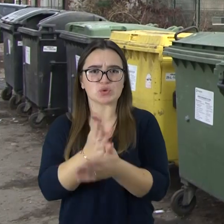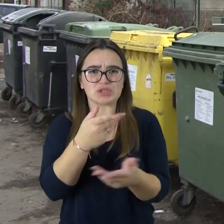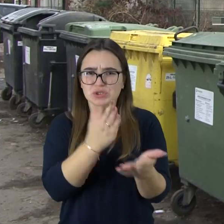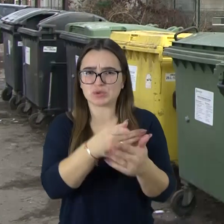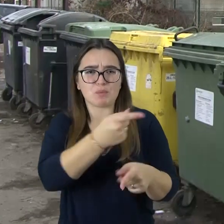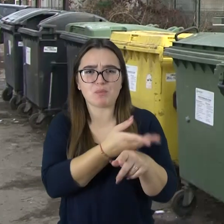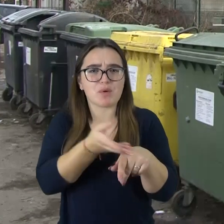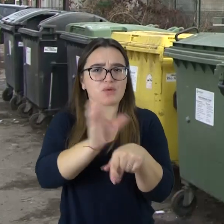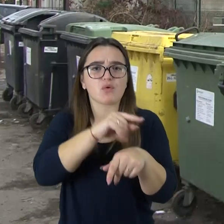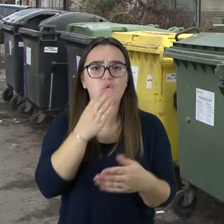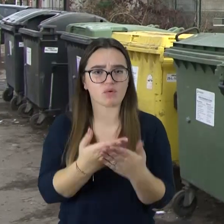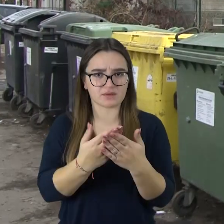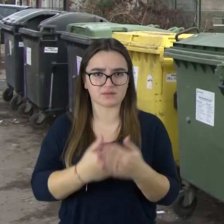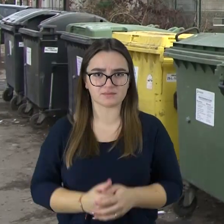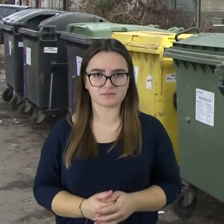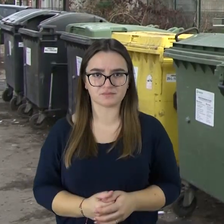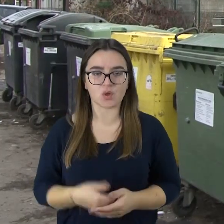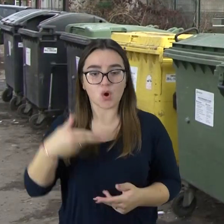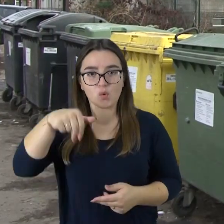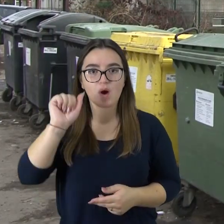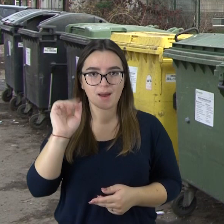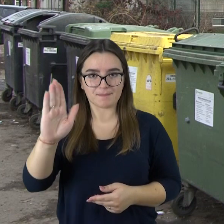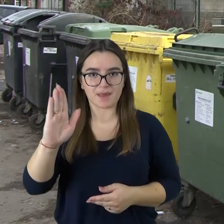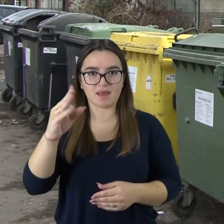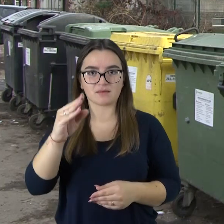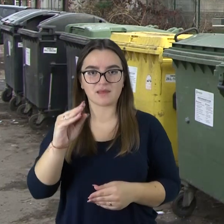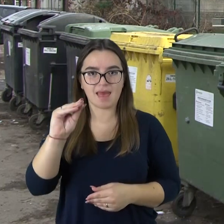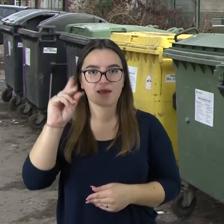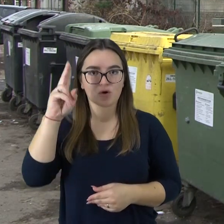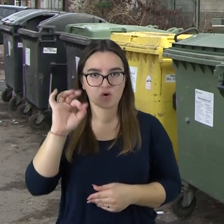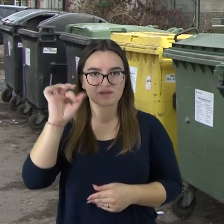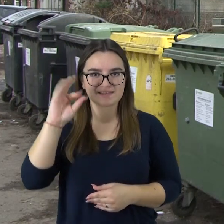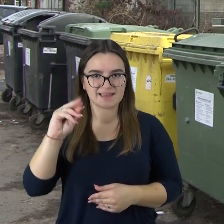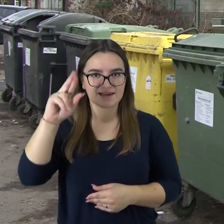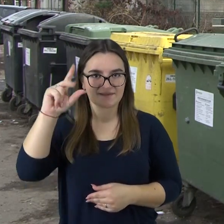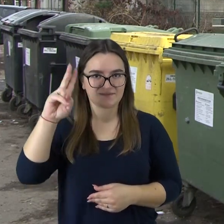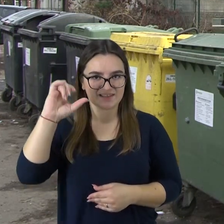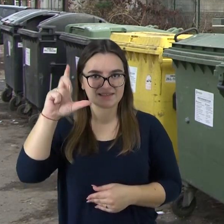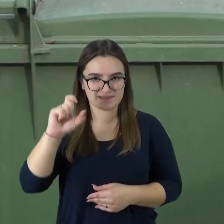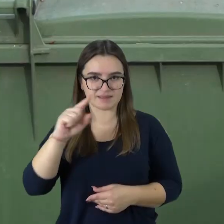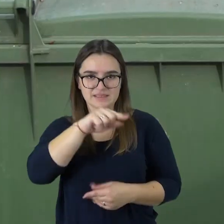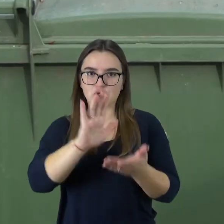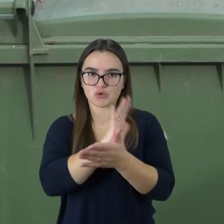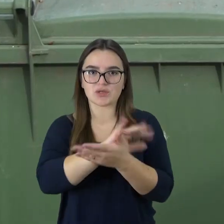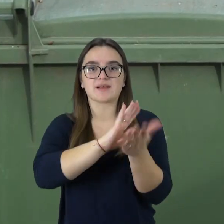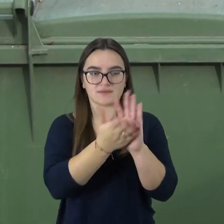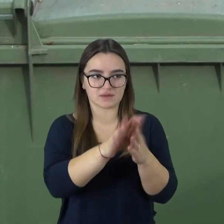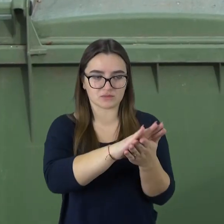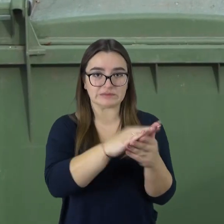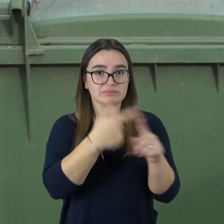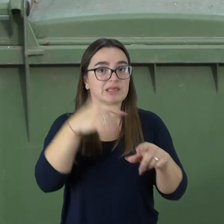Atliekas iš dainų gatvės išvežanti uždaroji akcijį bendruovę ekoservis projektai žaibiški sureagavo į itin prastą